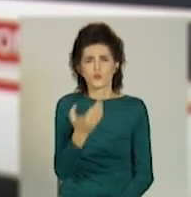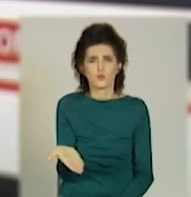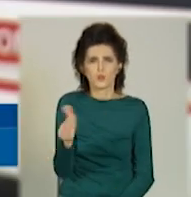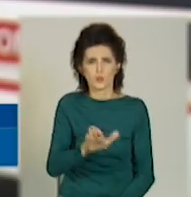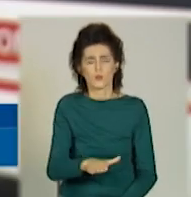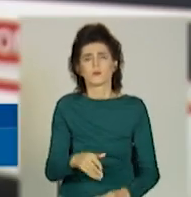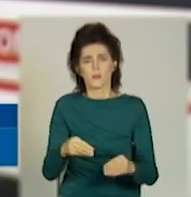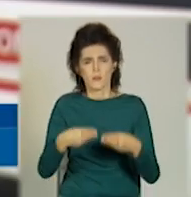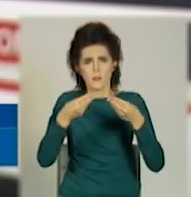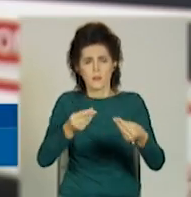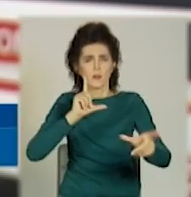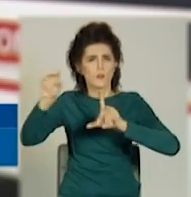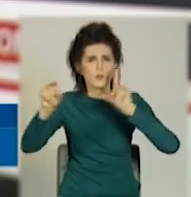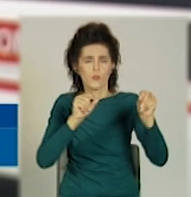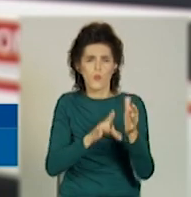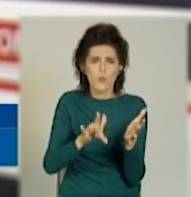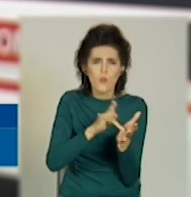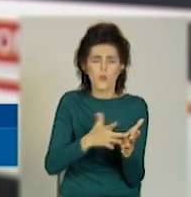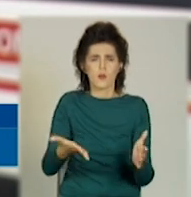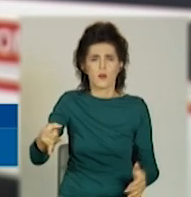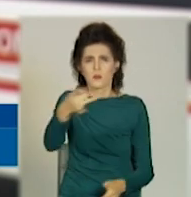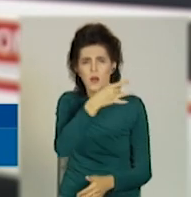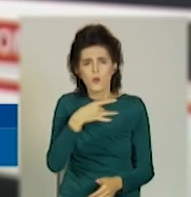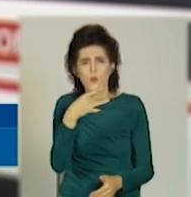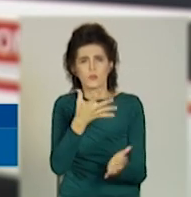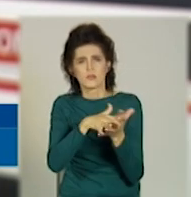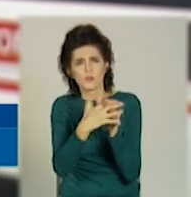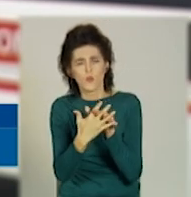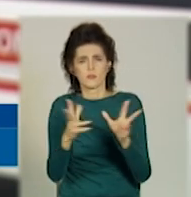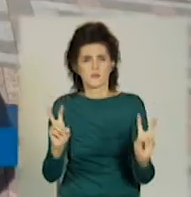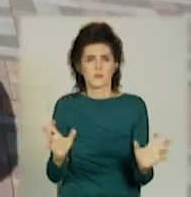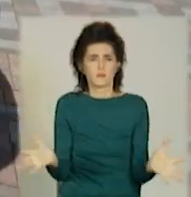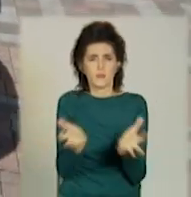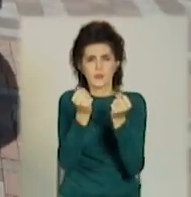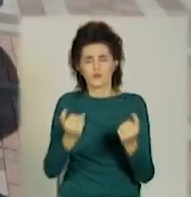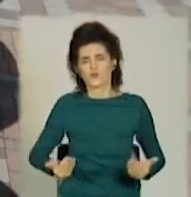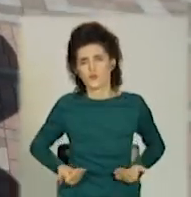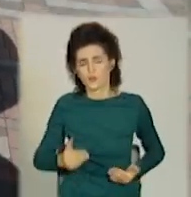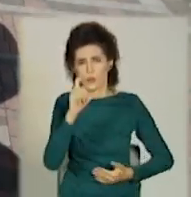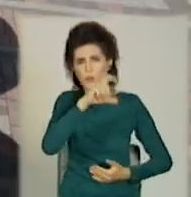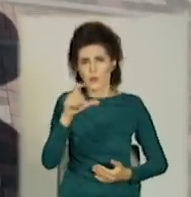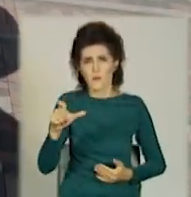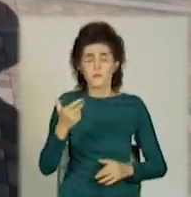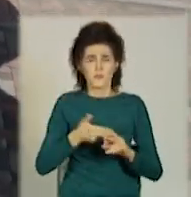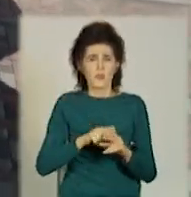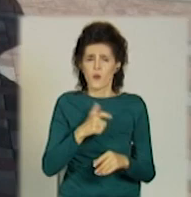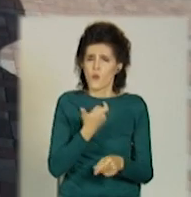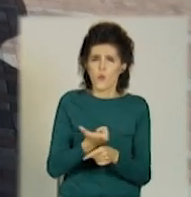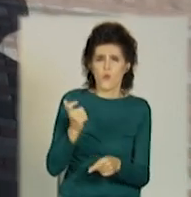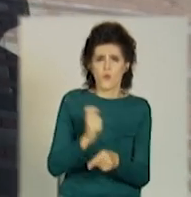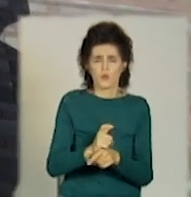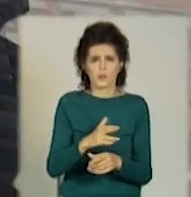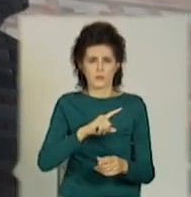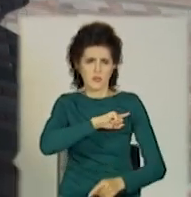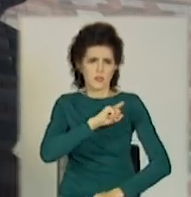в місця, сіла, райони України спасати життя людей. Це безпрецедентний по своїм масштабам